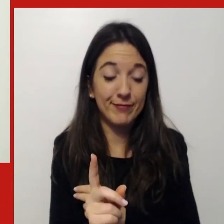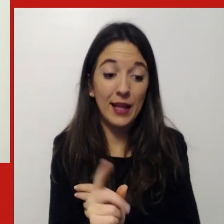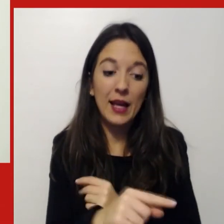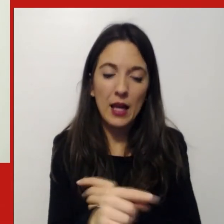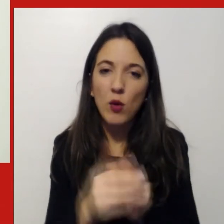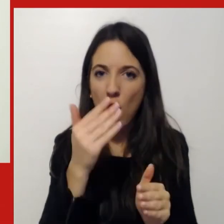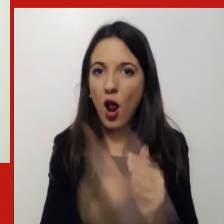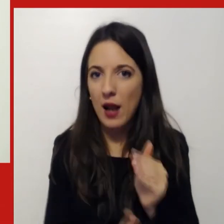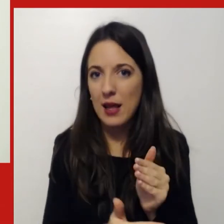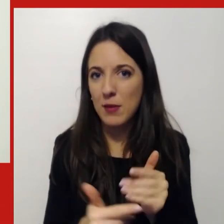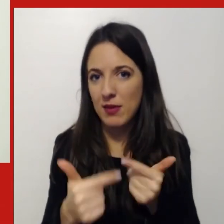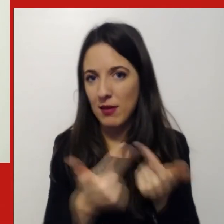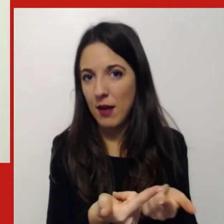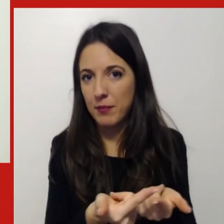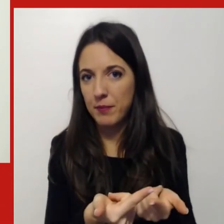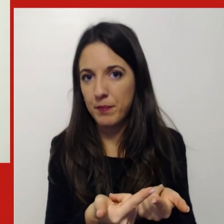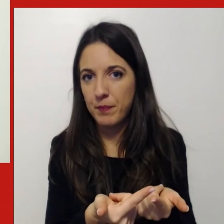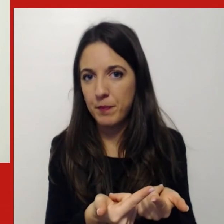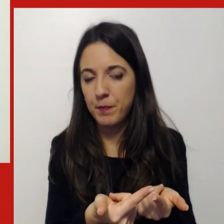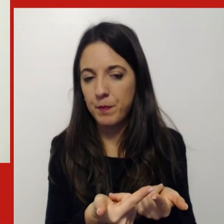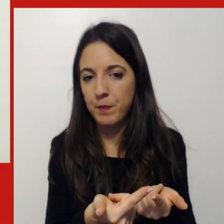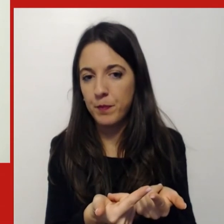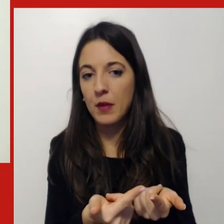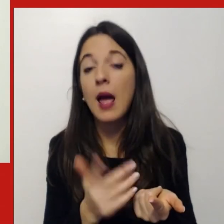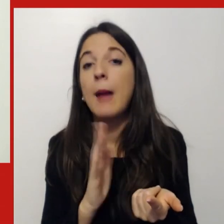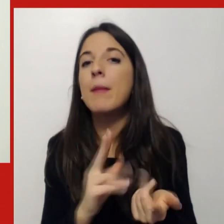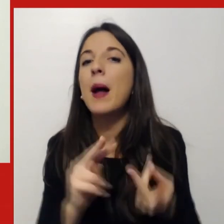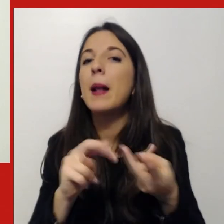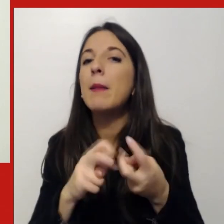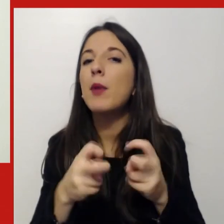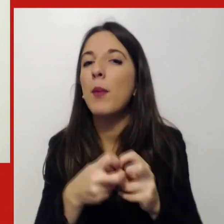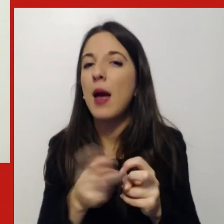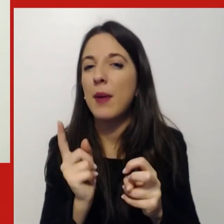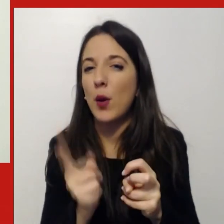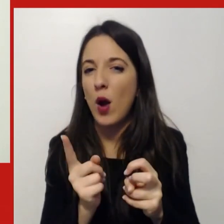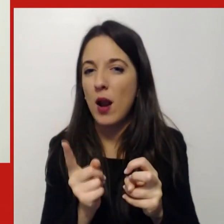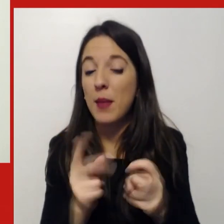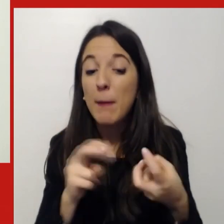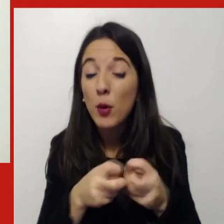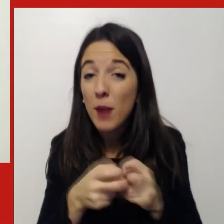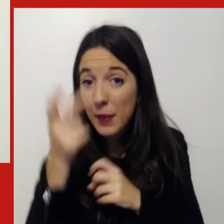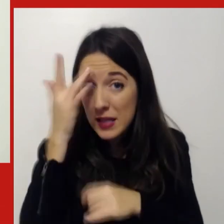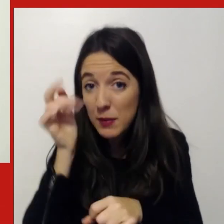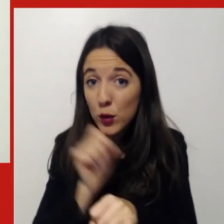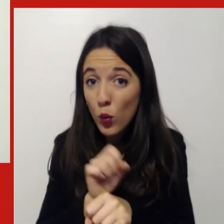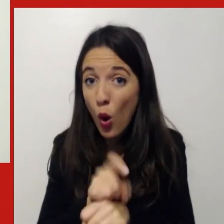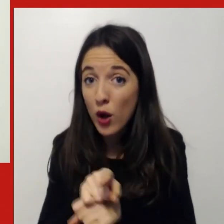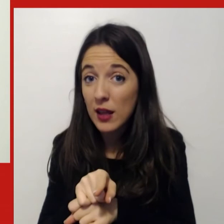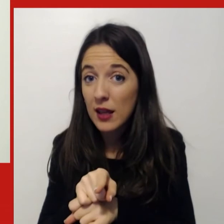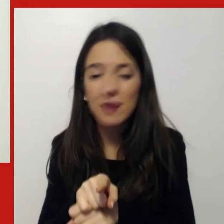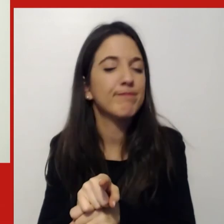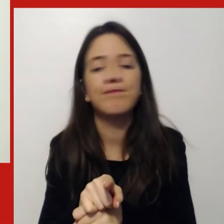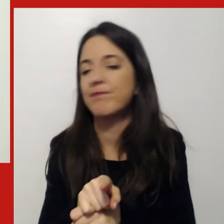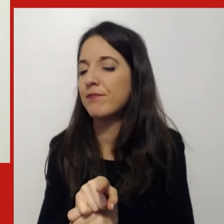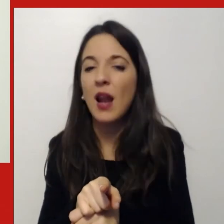inversione causa-effetto cioè il problema non è lo smart working lo smart working è una